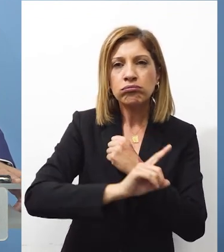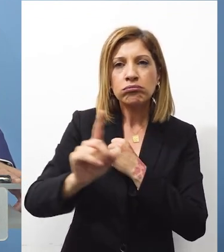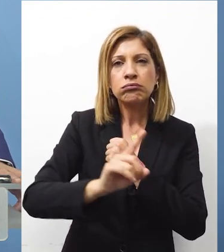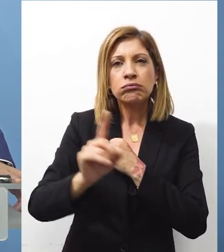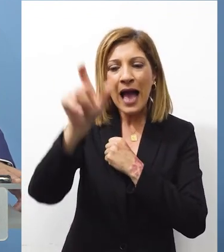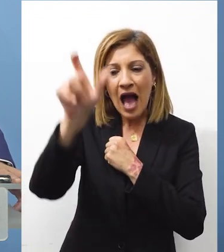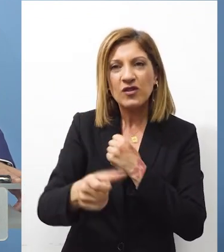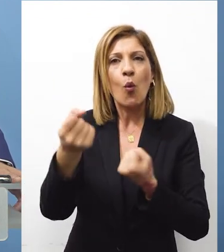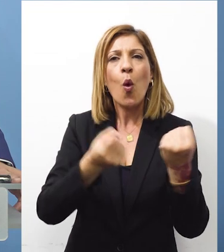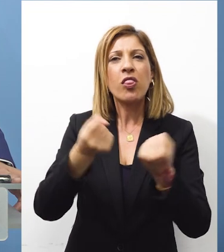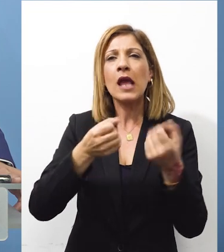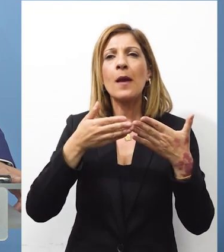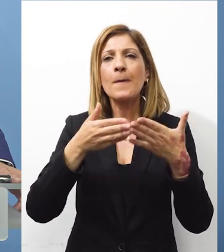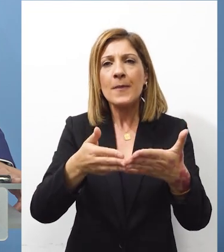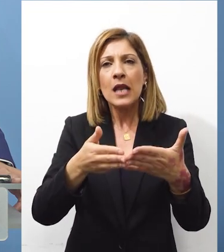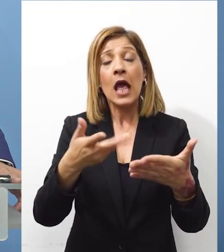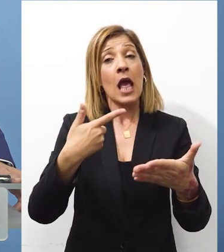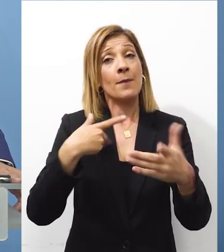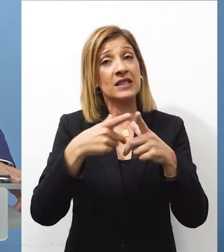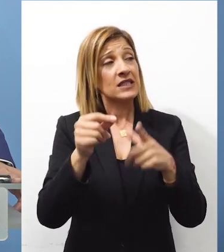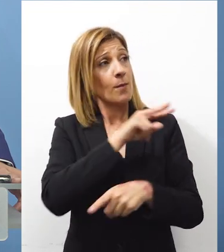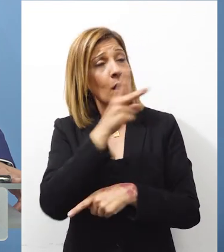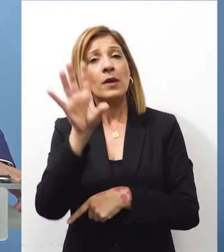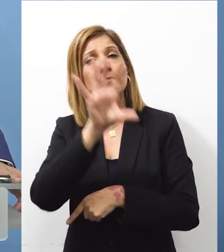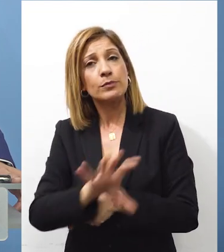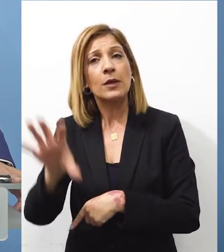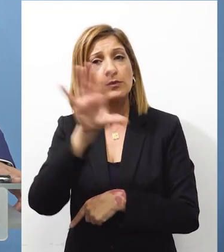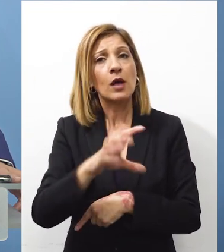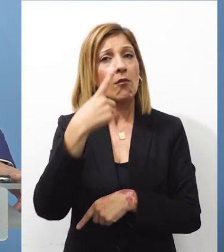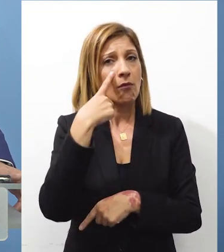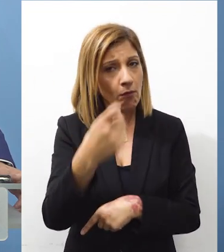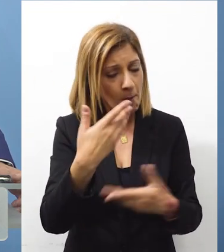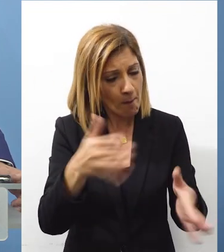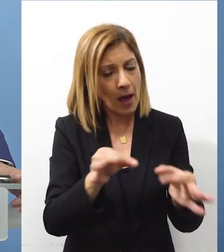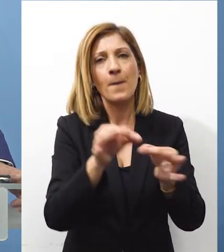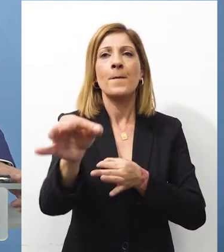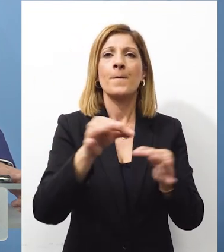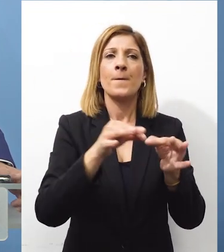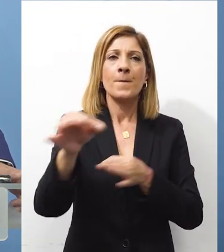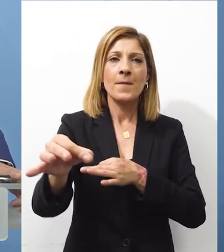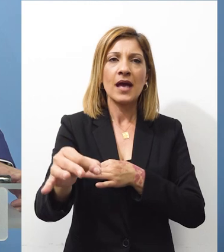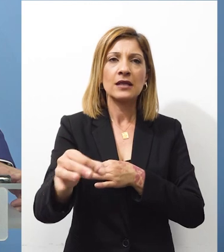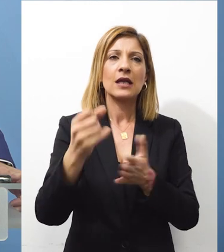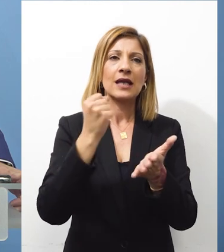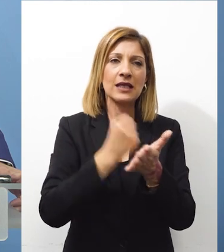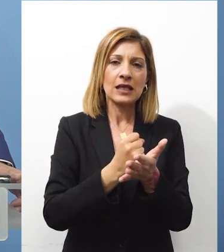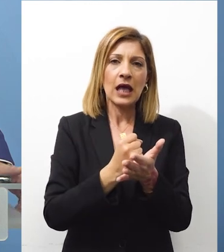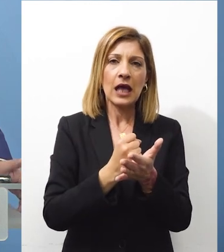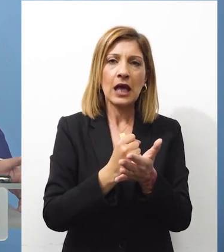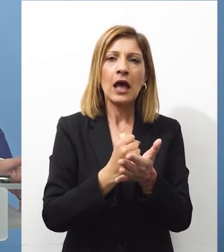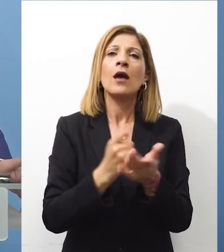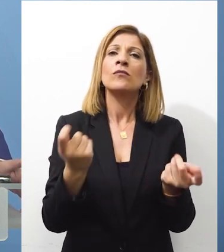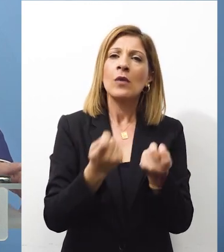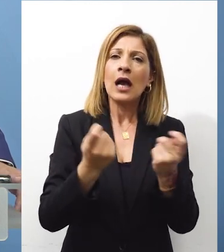Ως προς τον εντοπισμό Παράνομων κυκλωμάτων διακίνησης Ήδη λαμβάνονται όλα τα απαραίτητα μέτρα Και προβαίνουμε σε όλες τις απαραίτητες